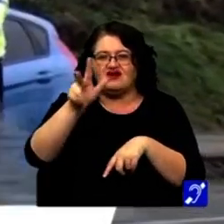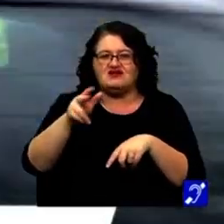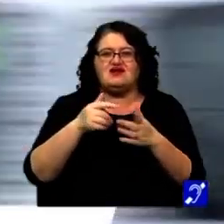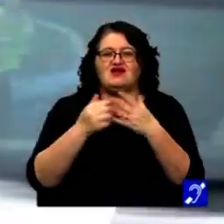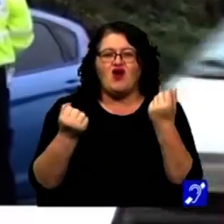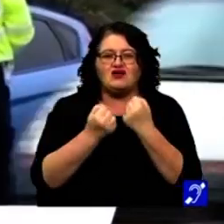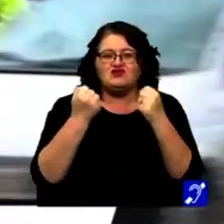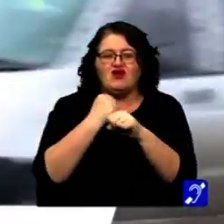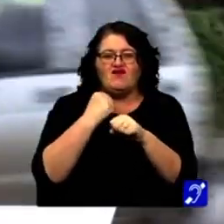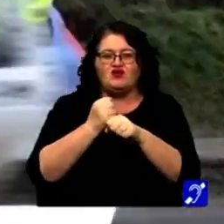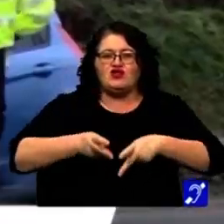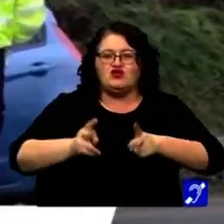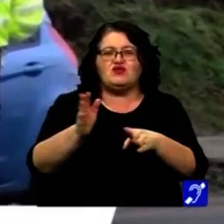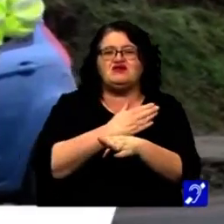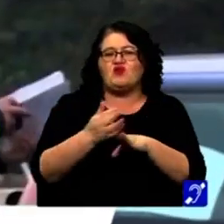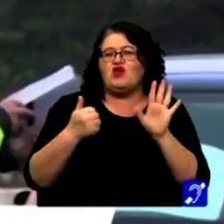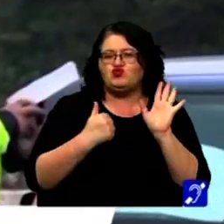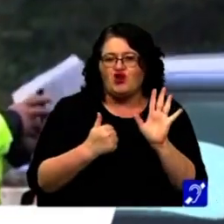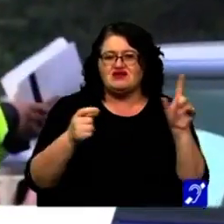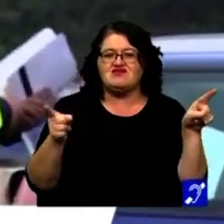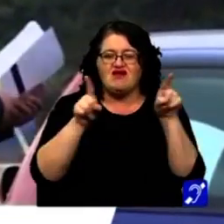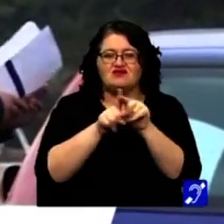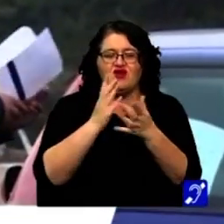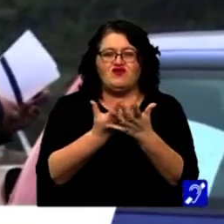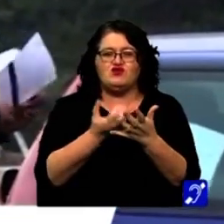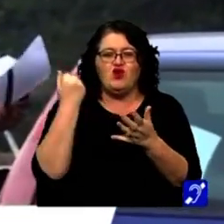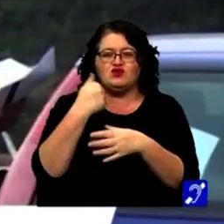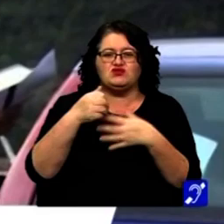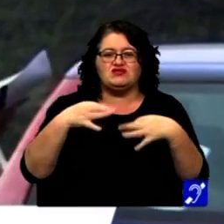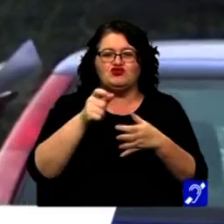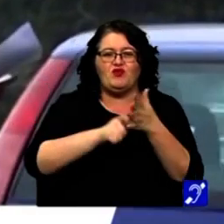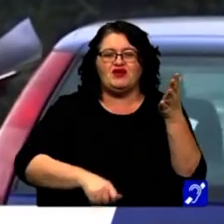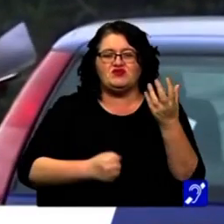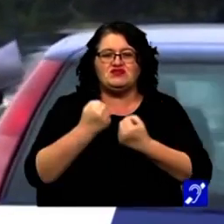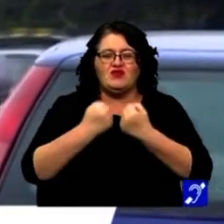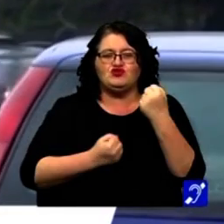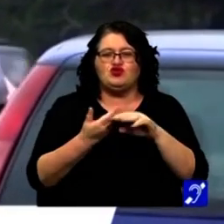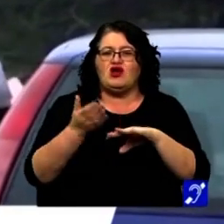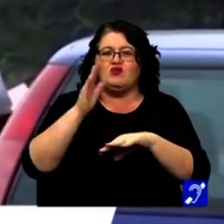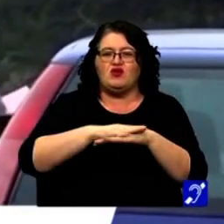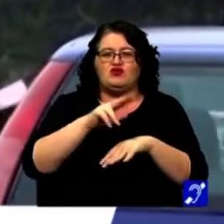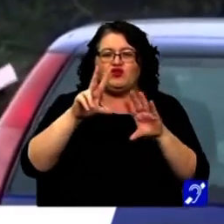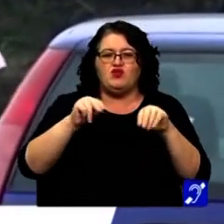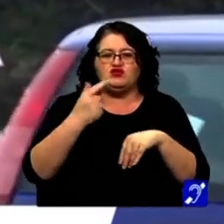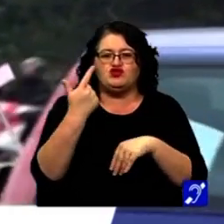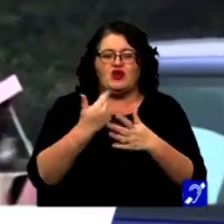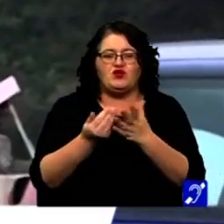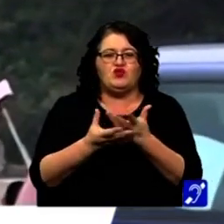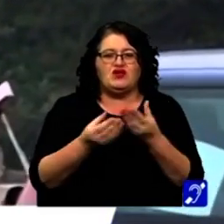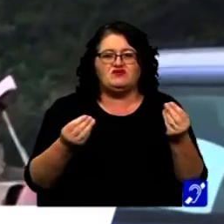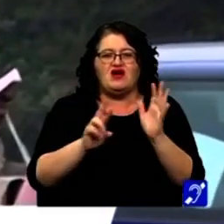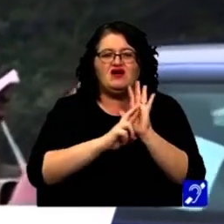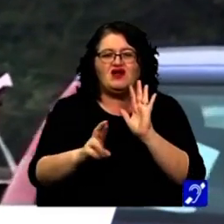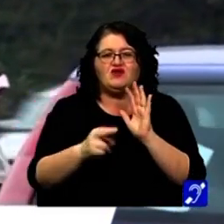în urma acțiunilor desfășurate pe drumul național 6. De asemenea, fost reținute 110 permise de conducere, cele mai multe 87, pentru nerespectarea